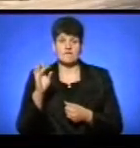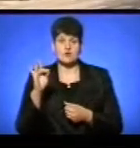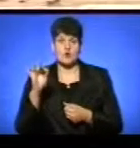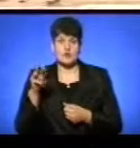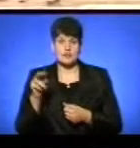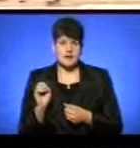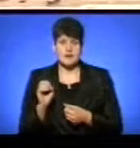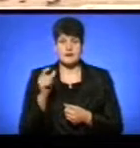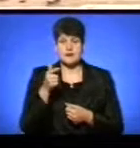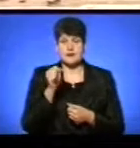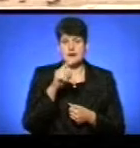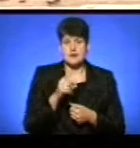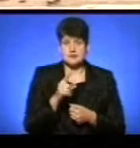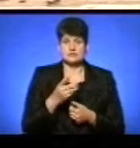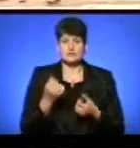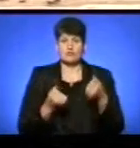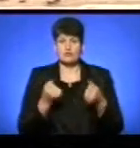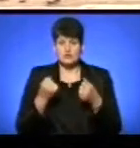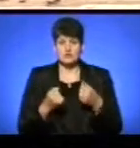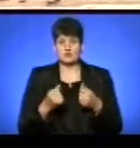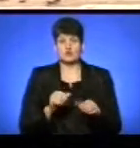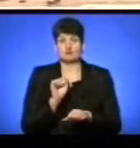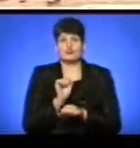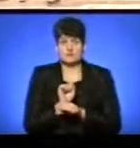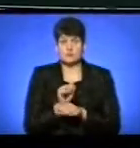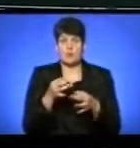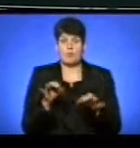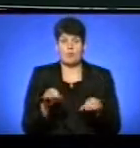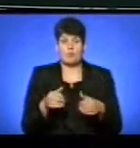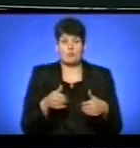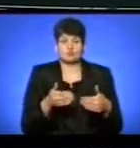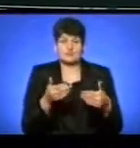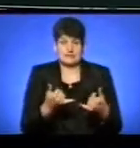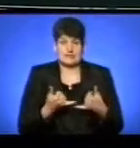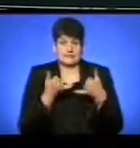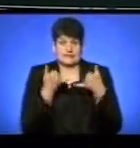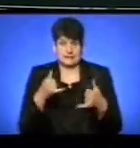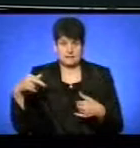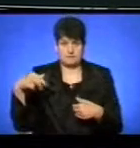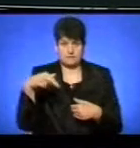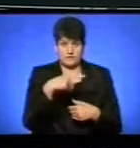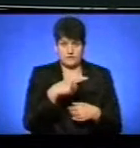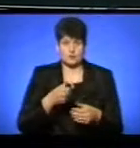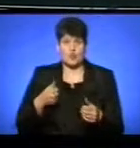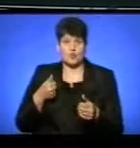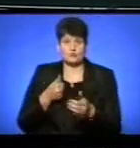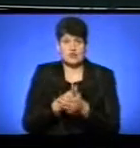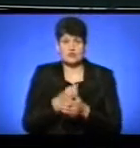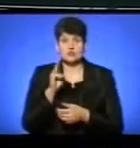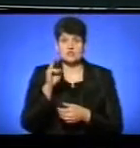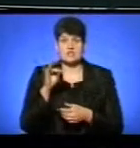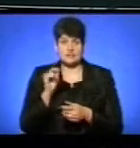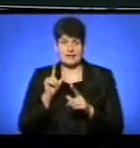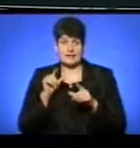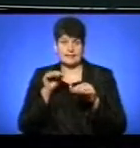Водій автомобіля «Газ», який зупинився, щоб пропустити пішохода, від удару «Шевроле» наїхав на цього пішохода. Про це